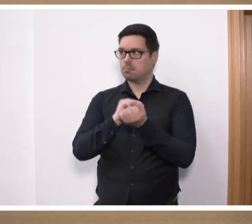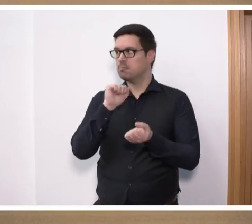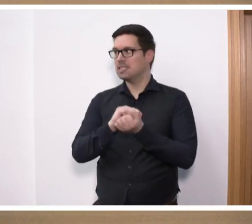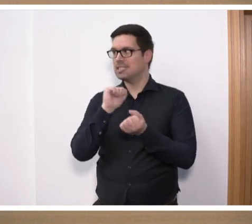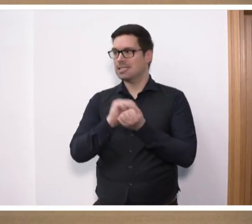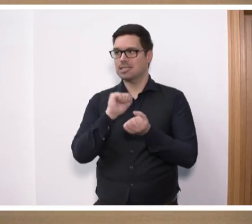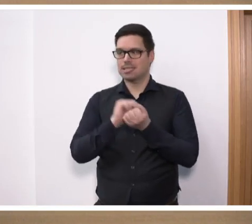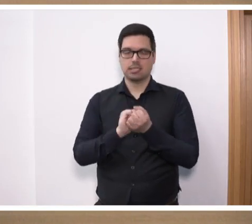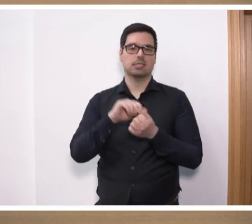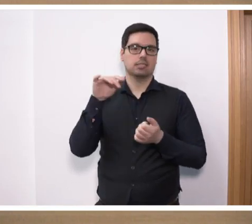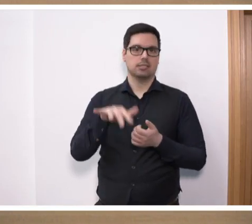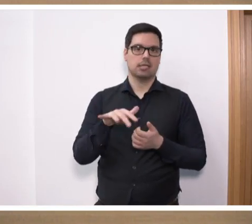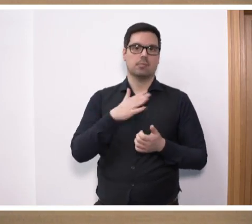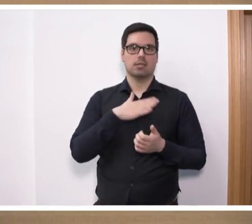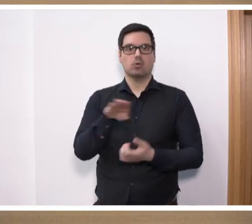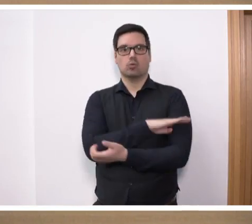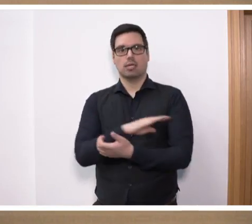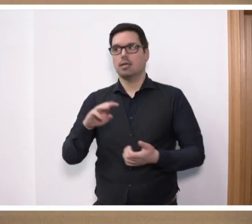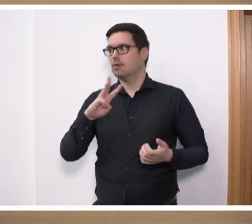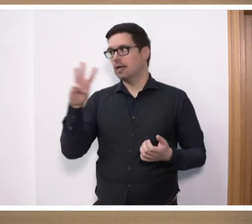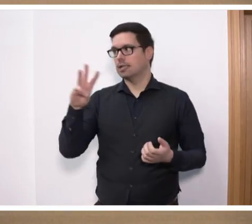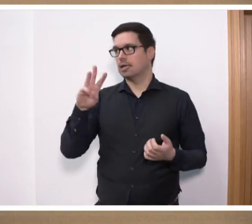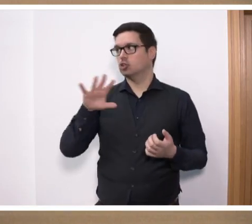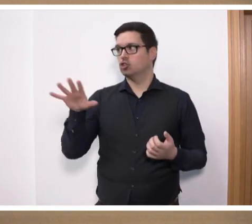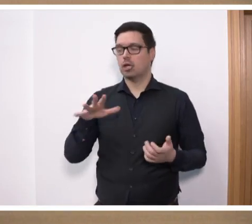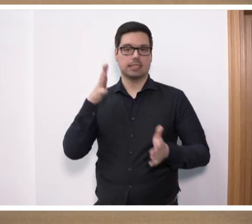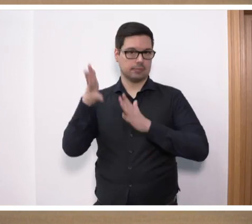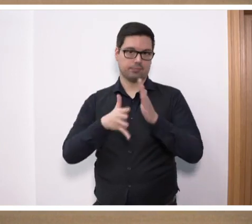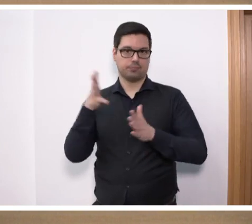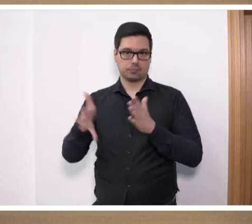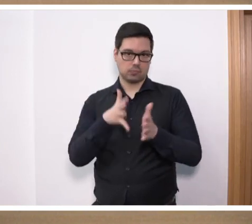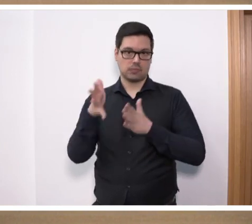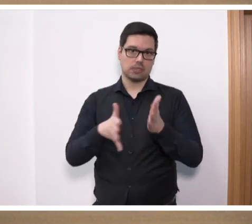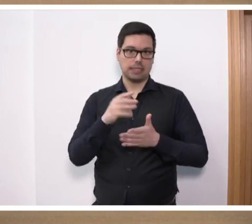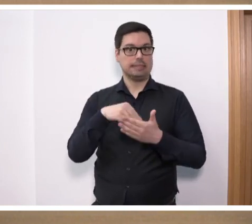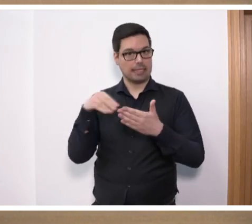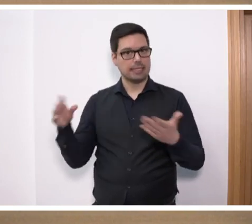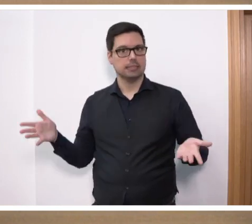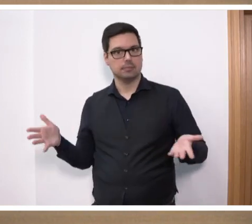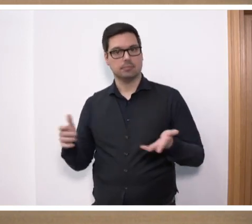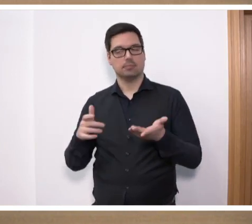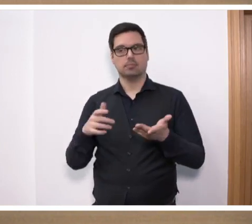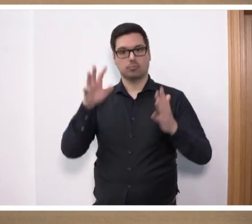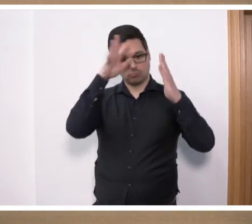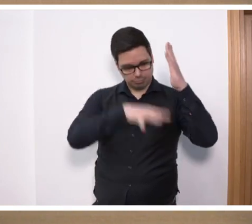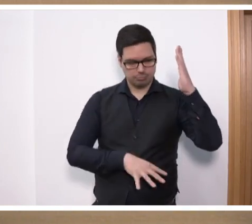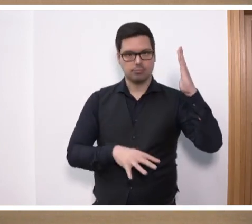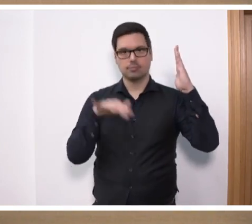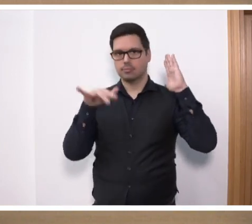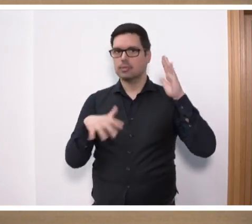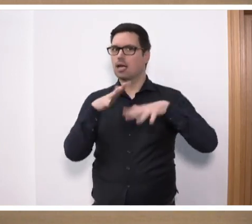die unter anderem meine Kollegin Anja Wagner-Scheidt mit dem Innenarbeitskreis federführend erarbeitet hat. Die haben wir hier